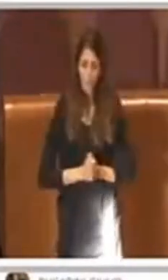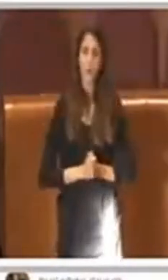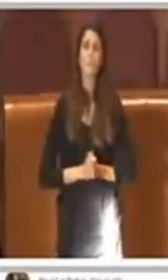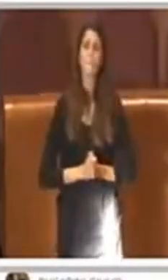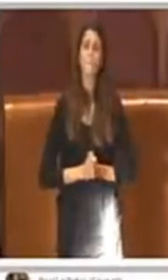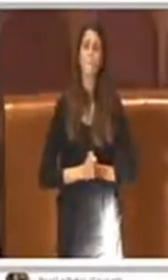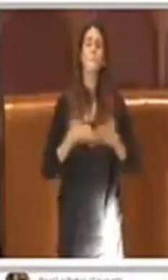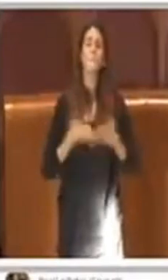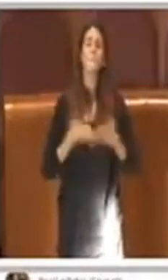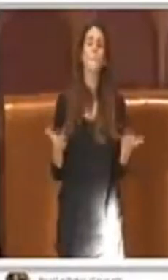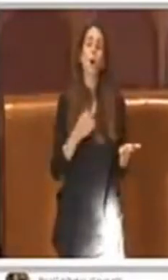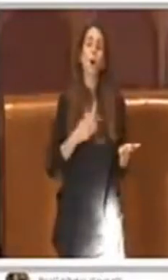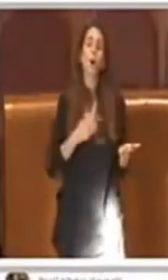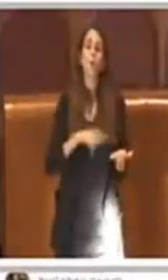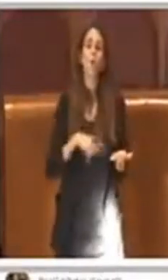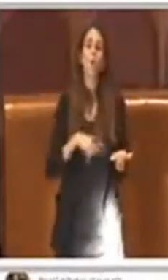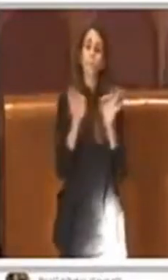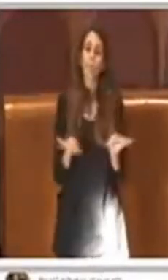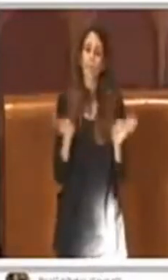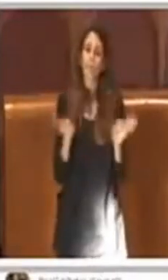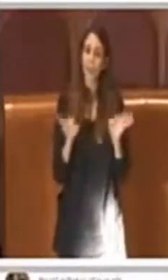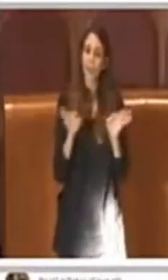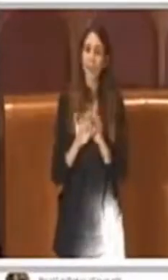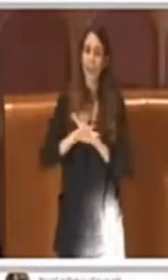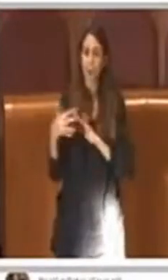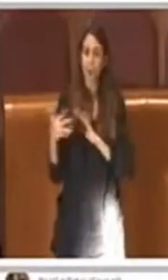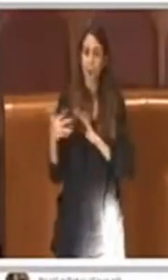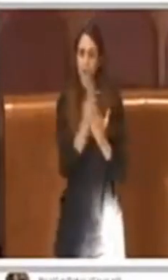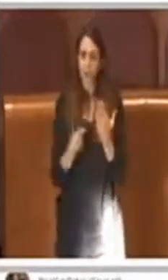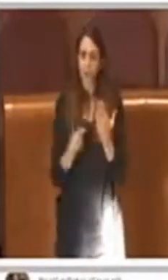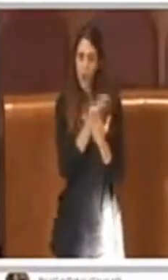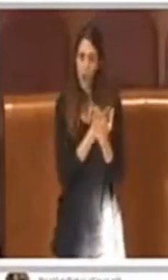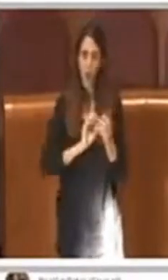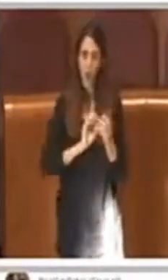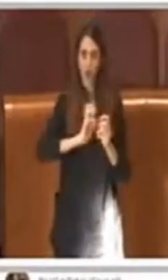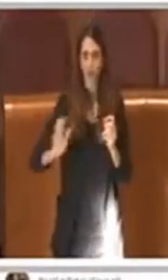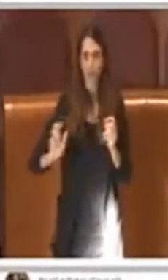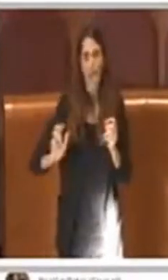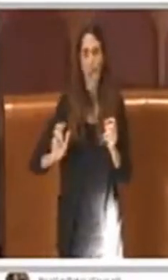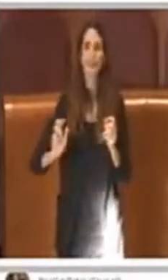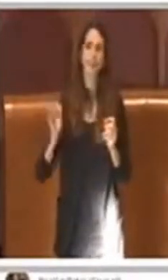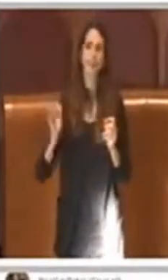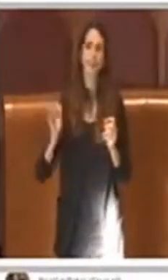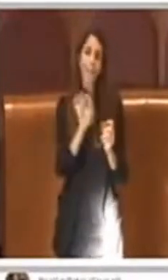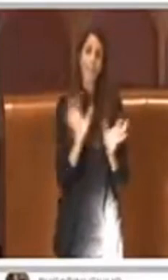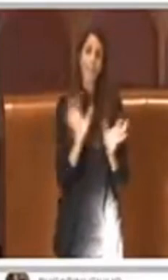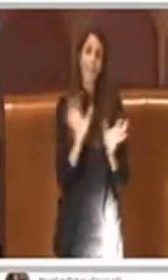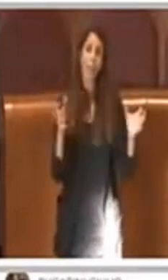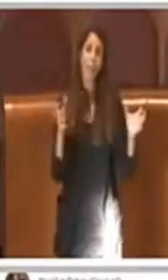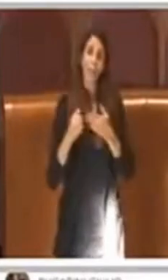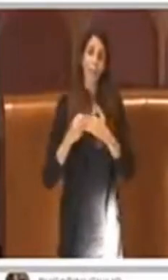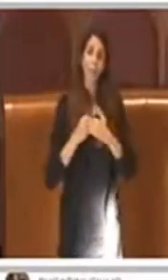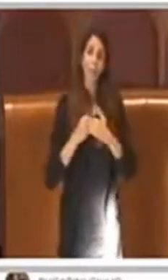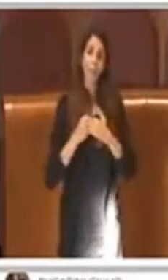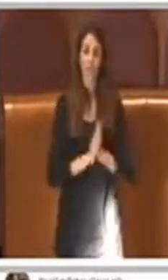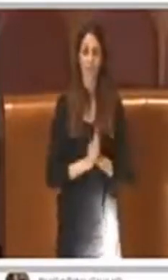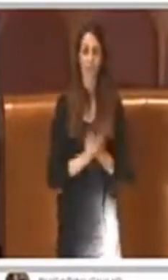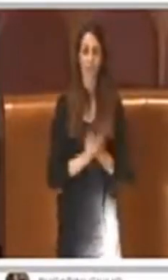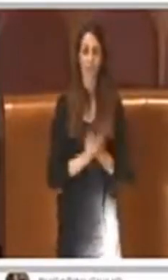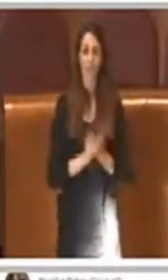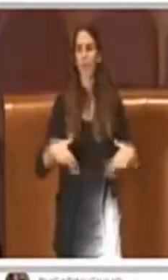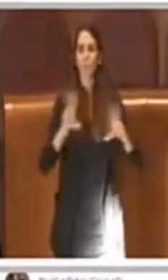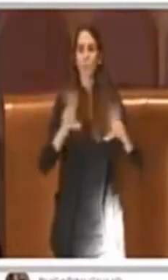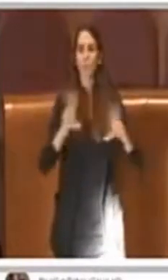Noi prepareremo altre iniziative che potranno aiutare la categoria. La ZDL, ripeto,